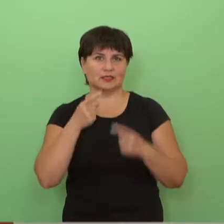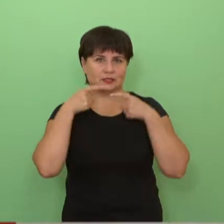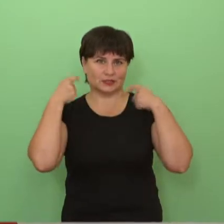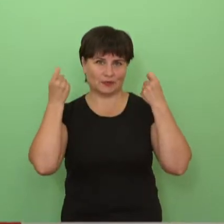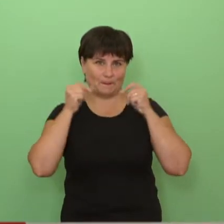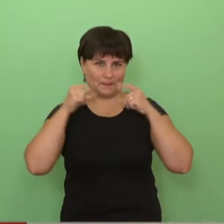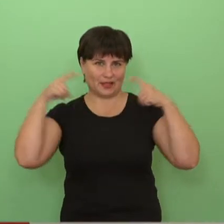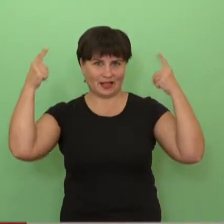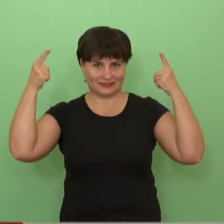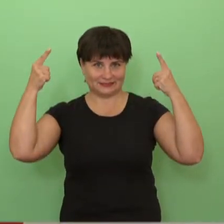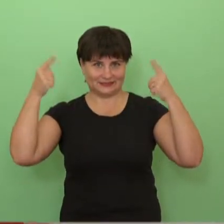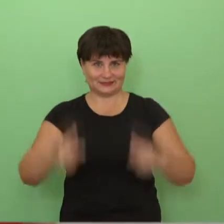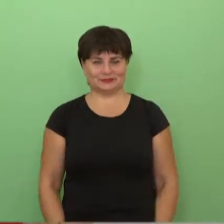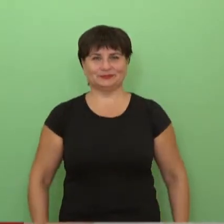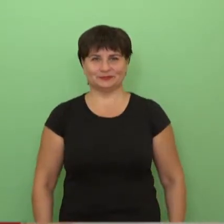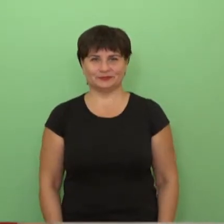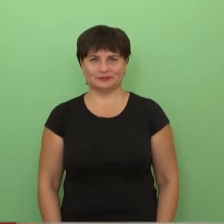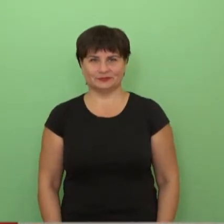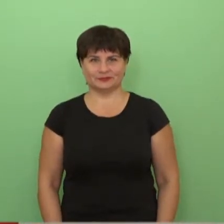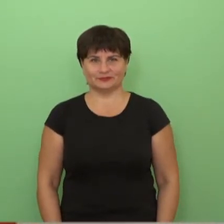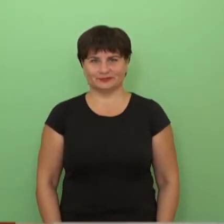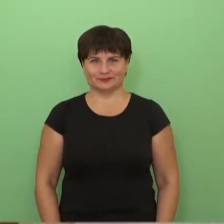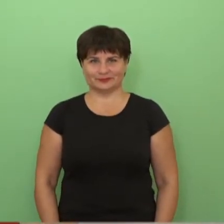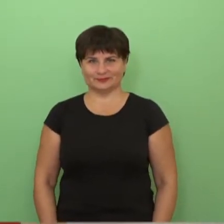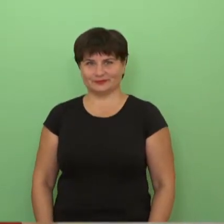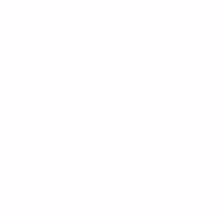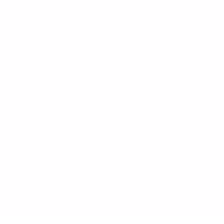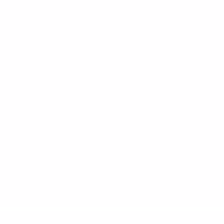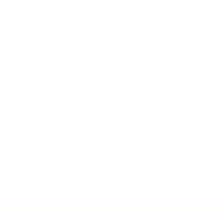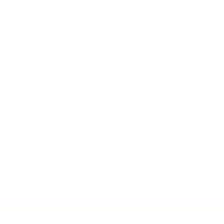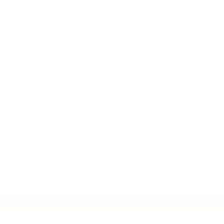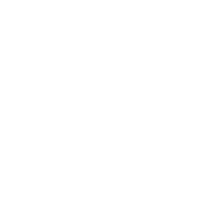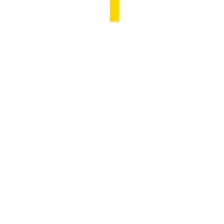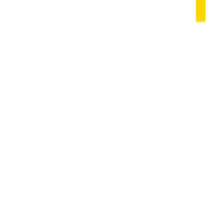būtų pilnesni, kad jų širdis būtų geresnės, ir kad šipsinos platesnės.